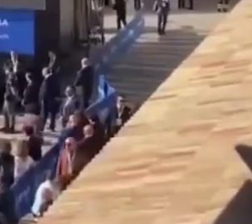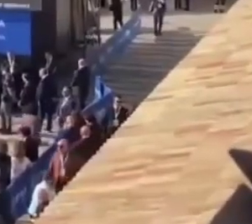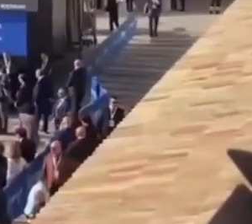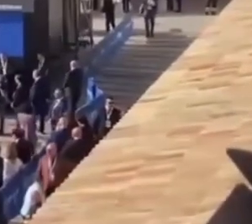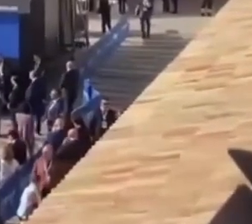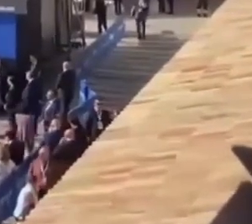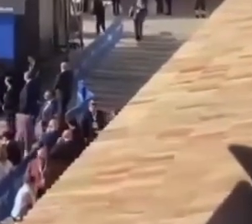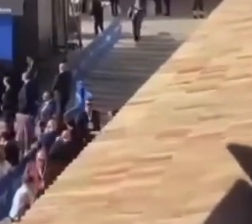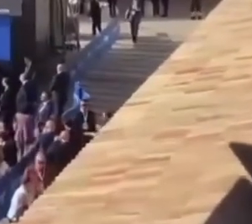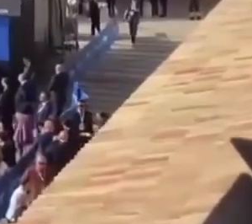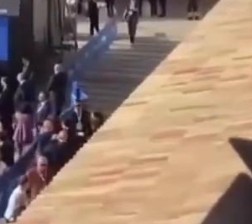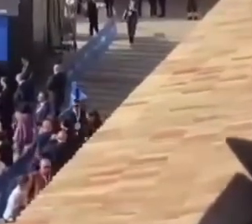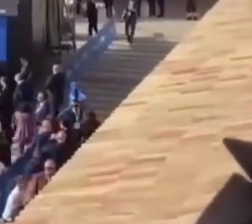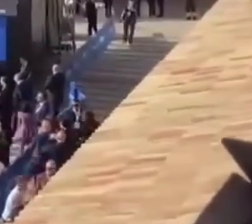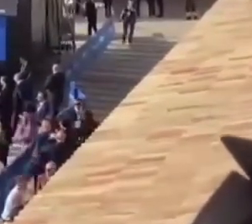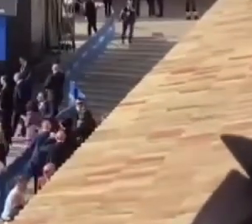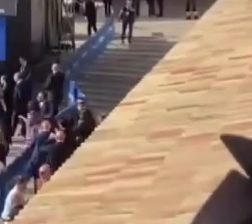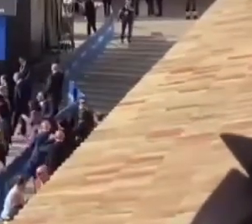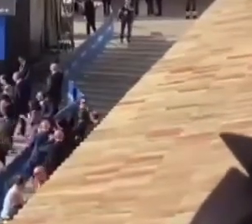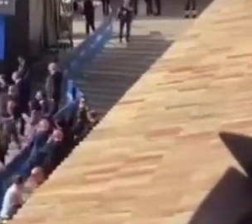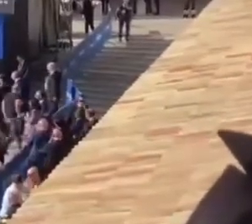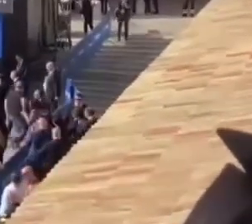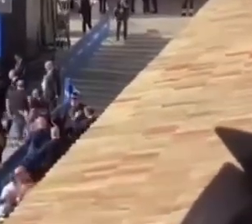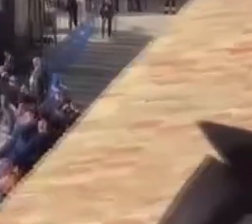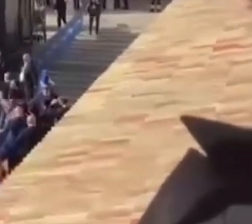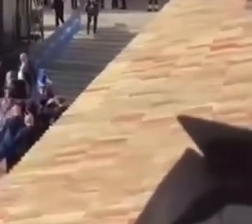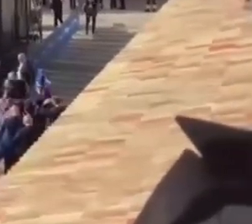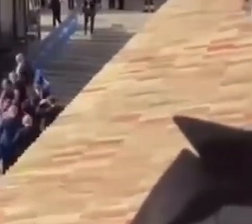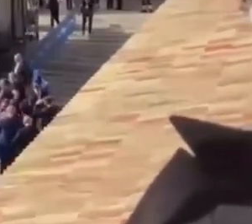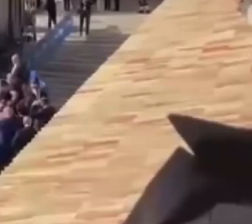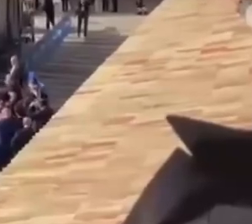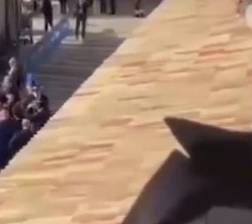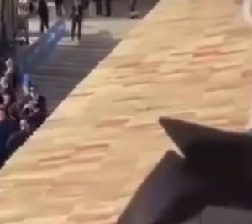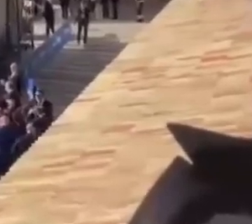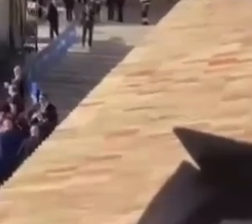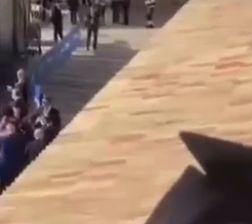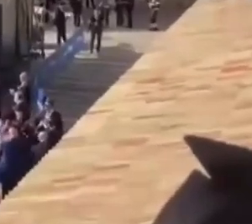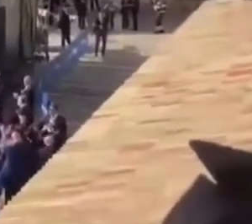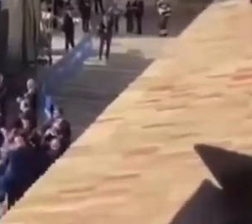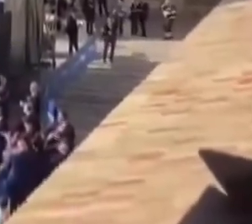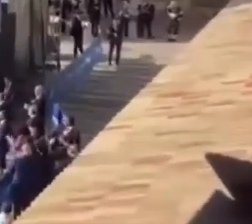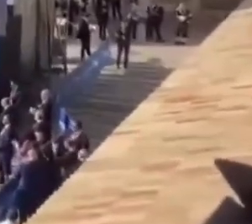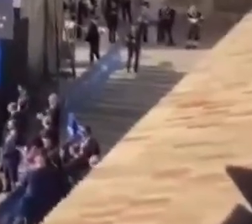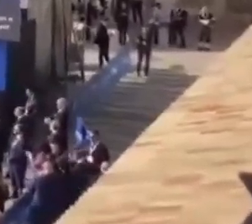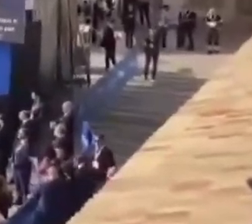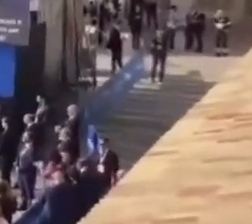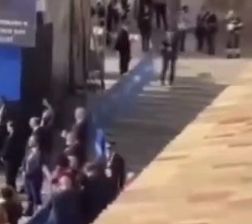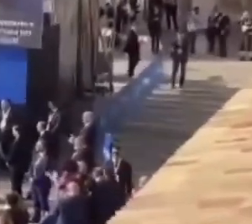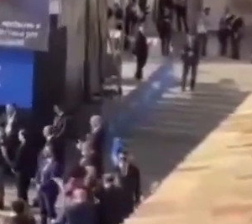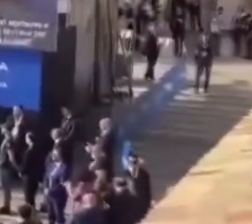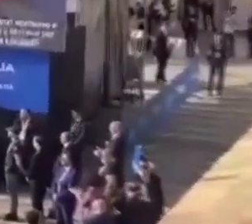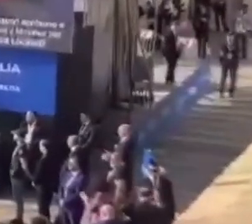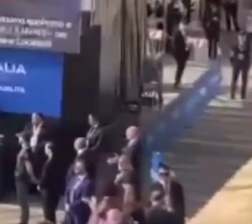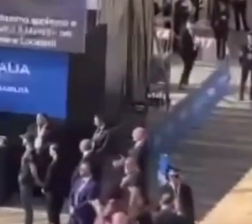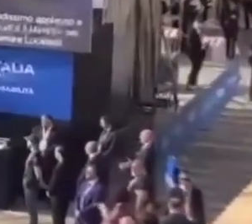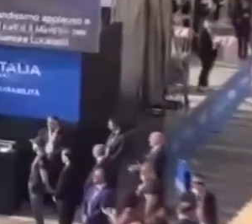Locatelli anche Anfas è stata protagonista d'eccezione partecipando ad una sessione pubblica in Umbria con Enrico Delle Serre